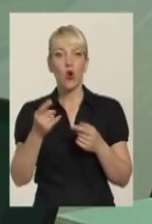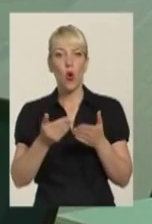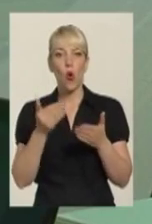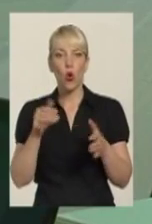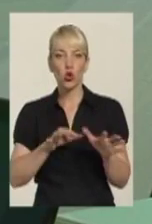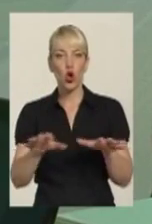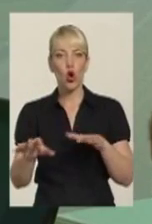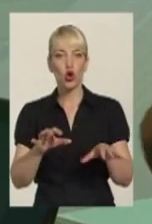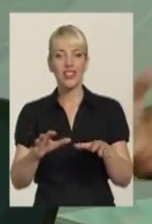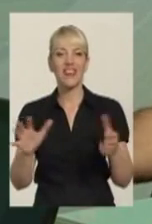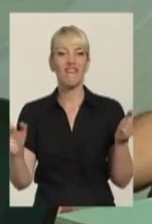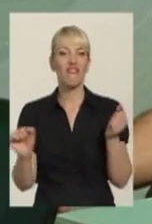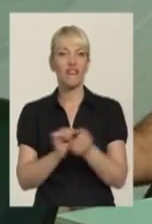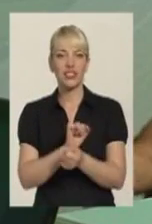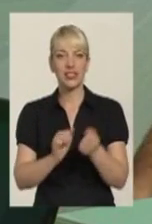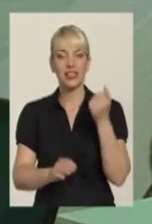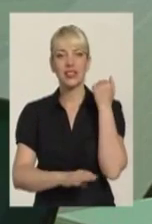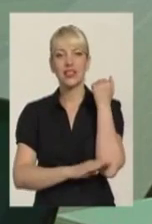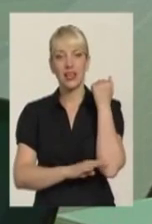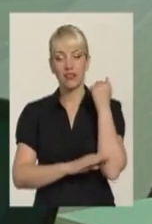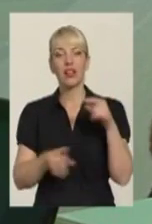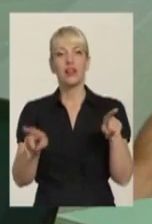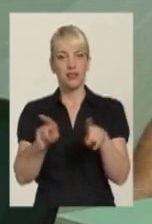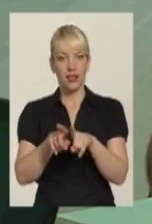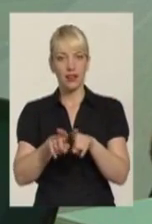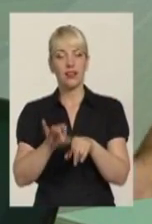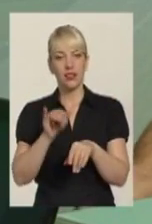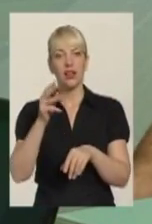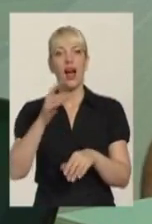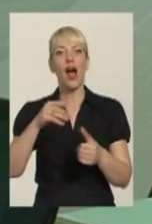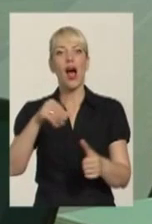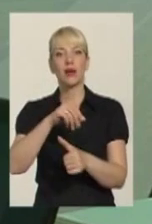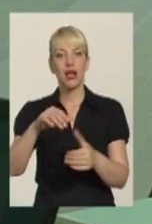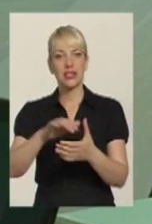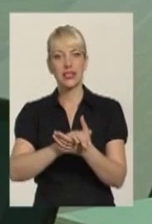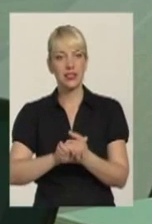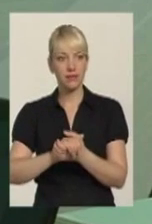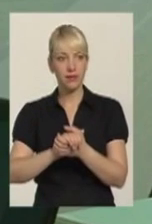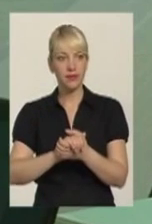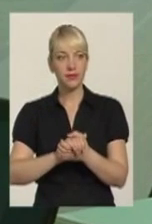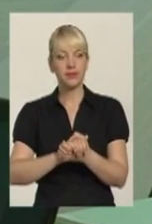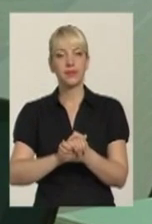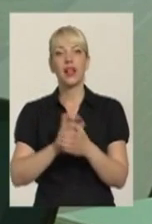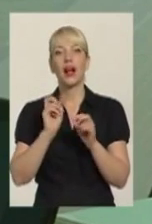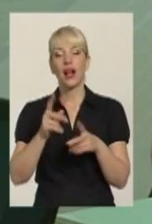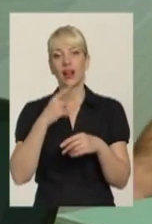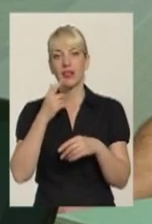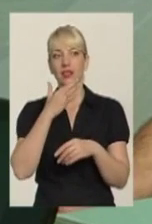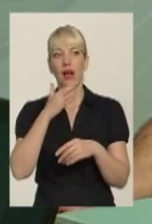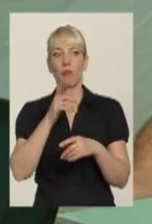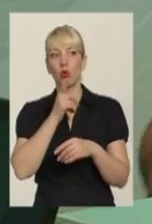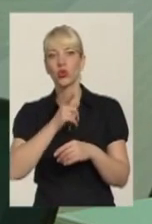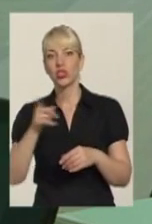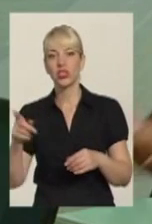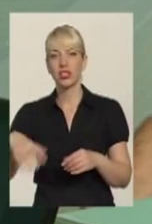не збереження багато компонентів. Тобто і арміни, так, як вони на протяженні всей